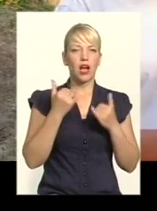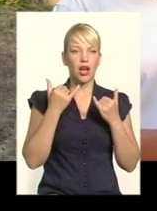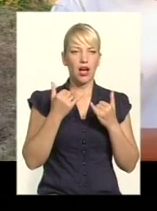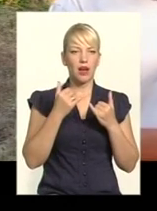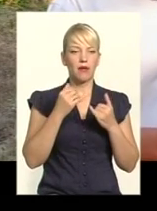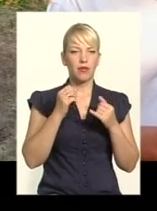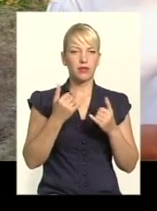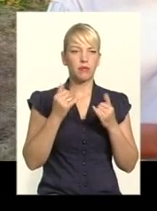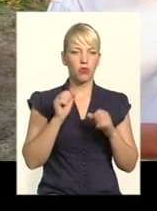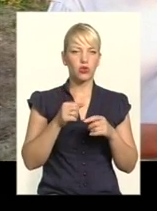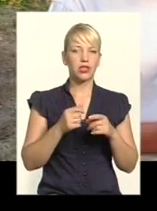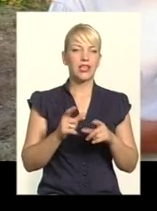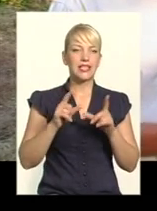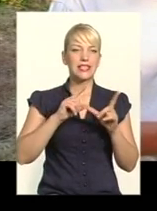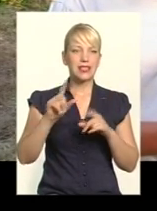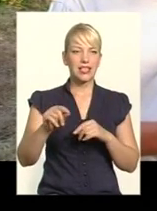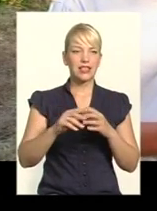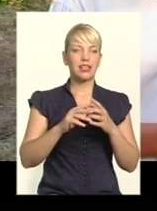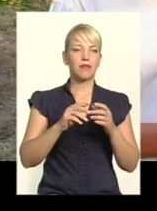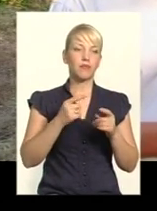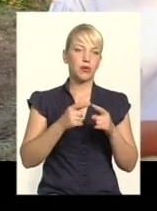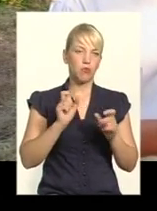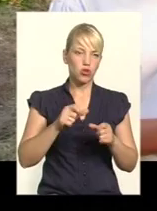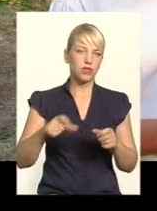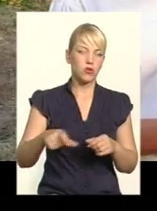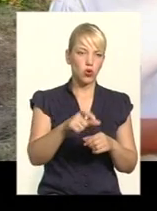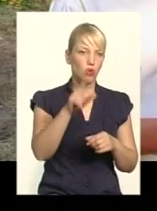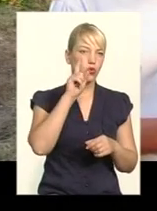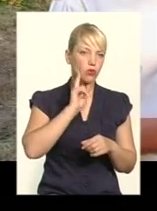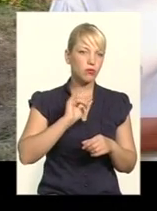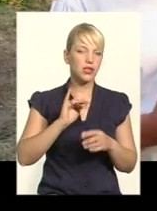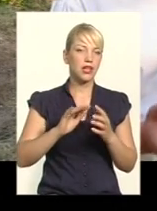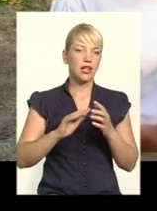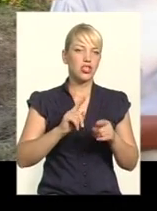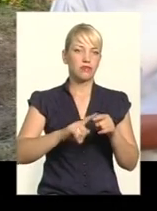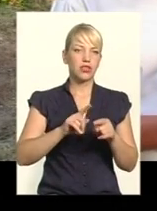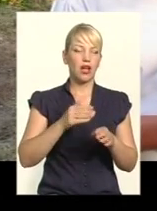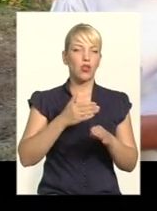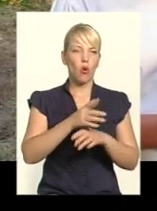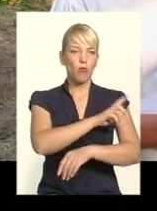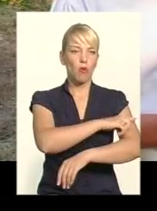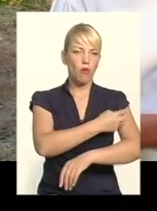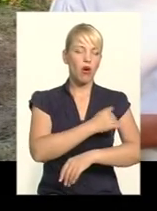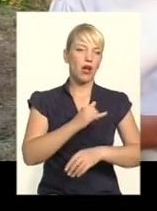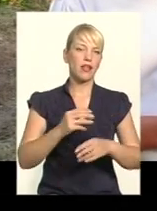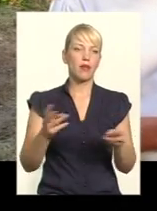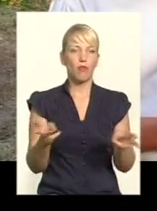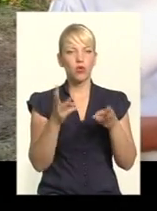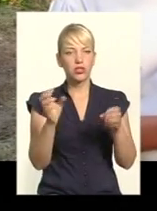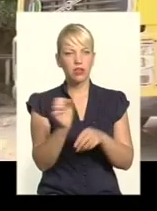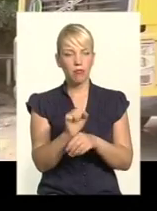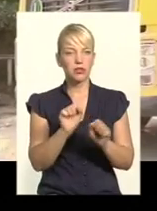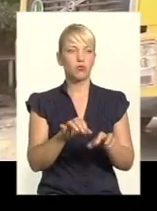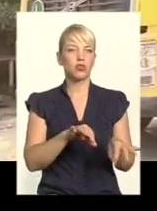може заїхати і швидка допомога. І, не дай Бог, і пожежна машина.